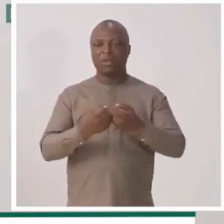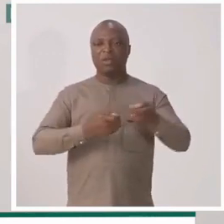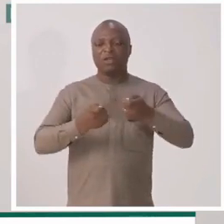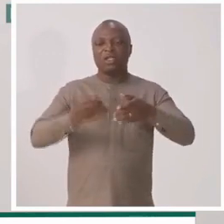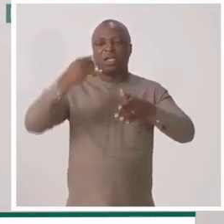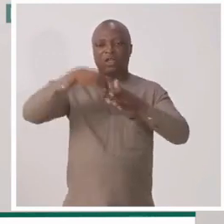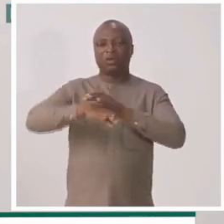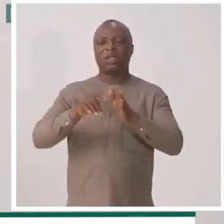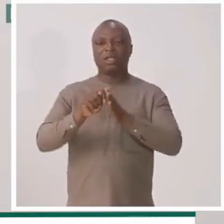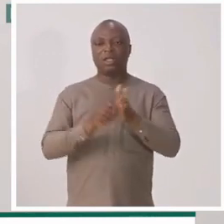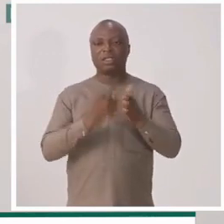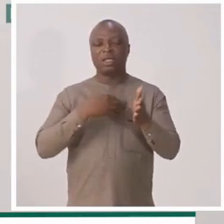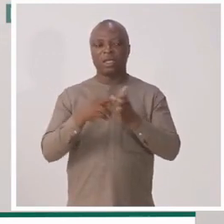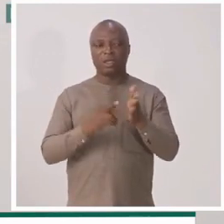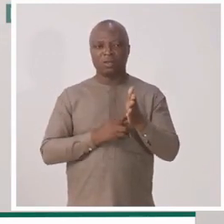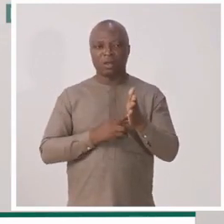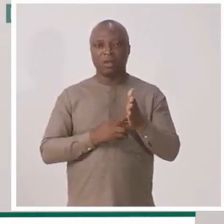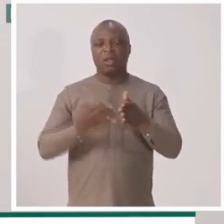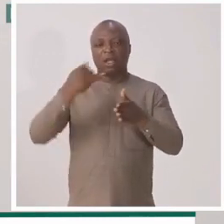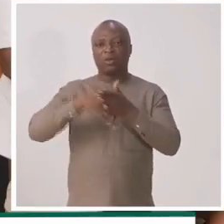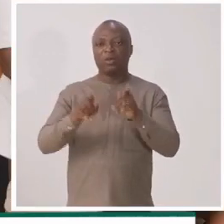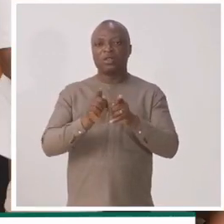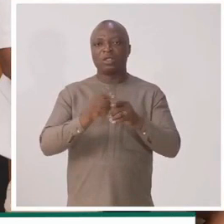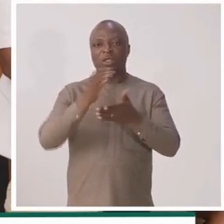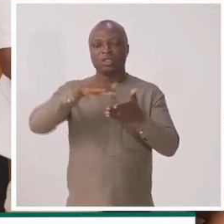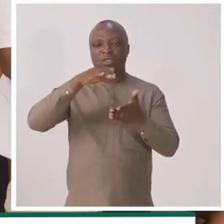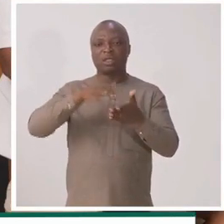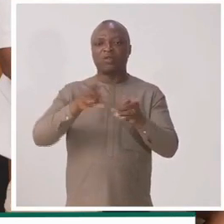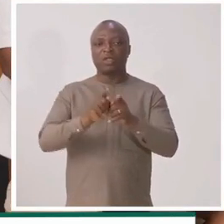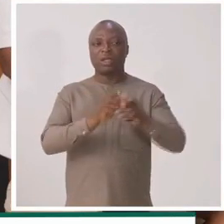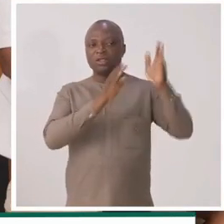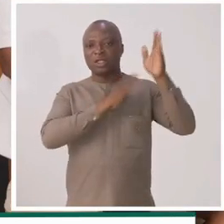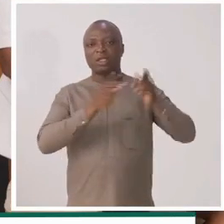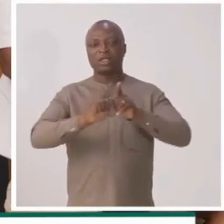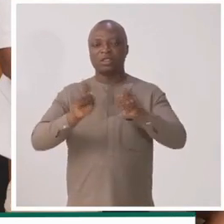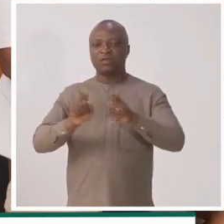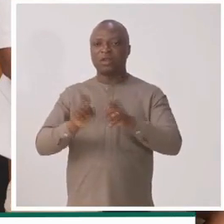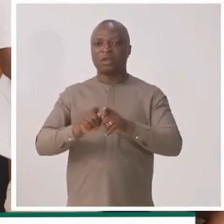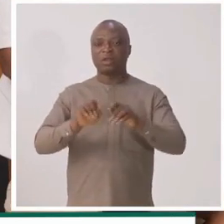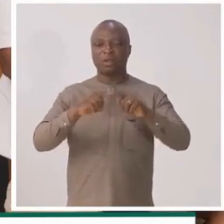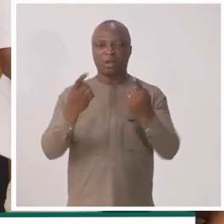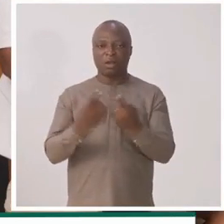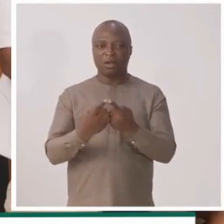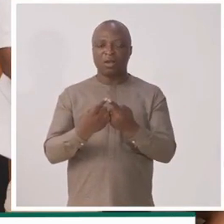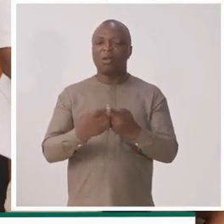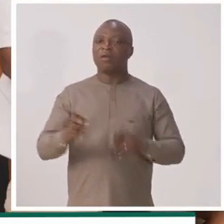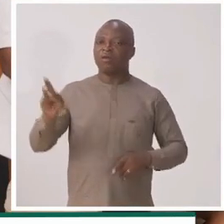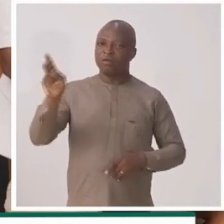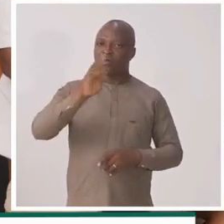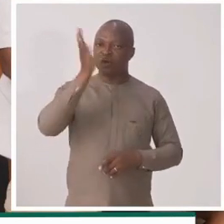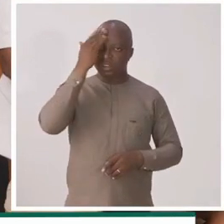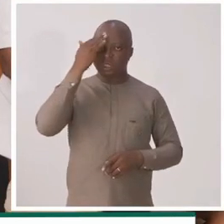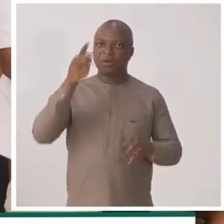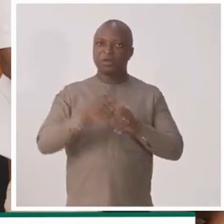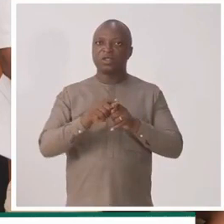La gouvernance inclut les textes et règlements, inclut également les structures qui vont être en charge des différents pans. Vous n'êtes